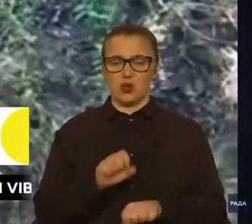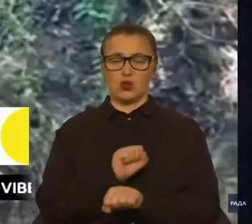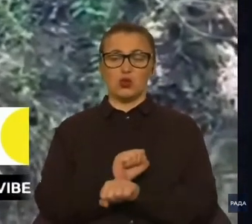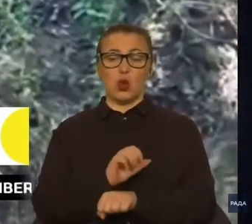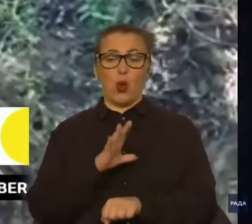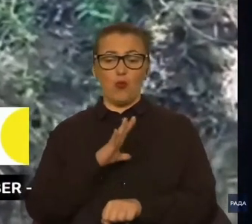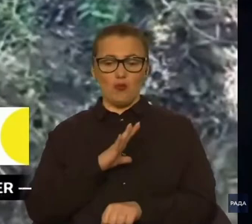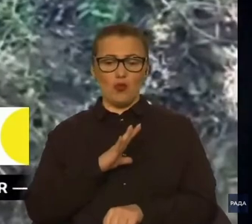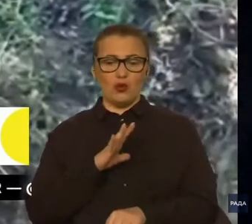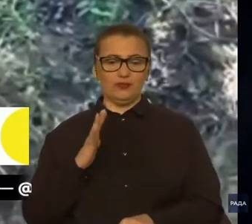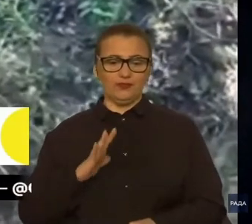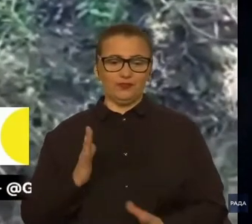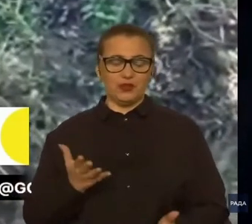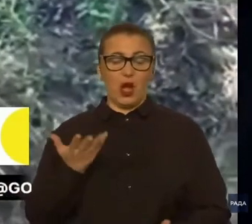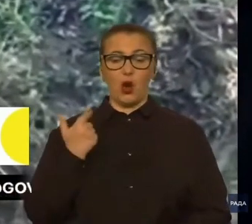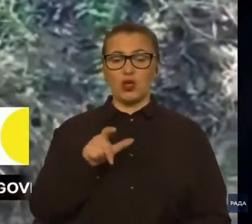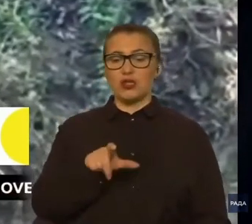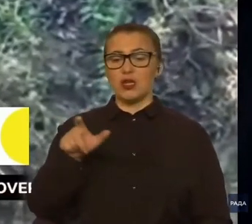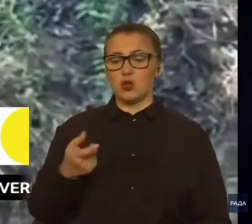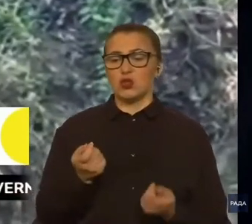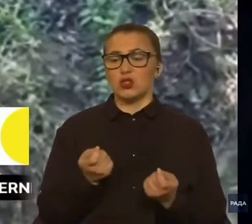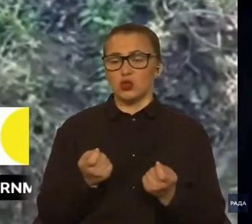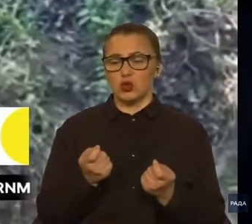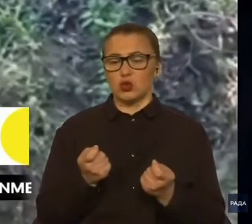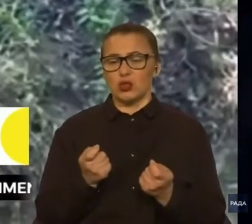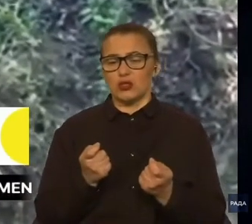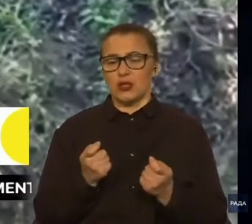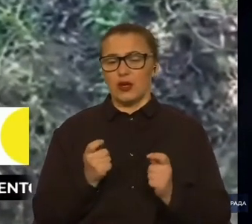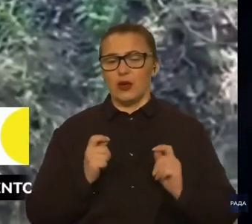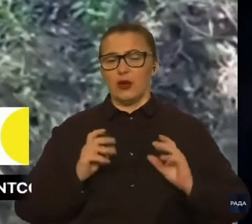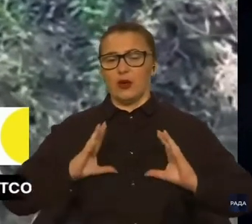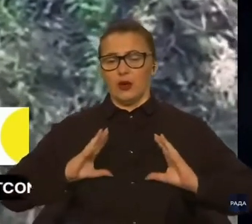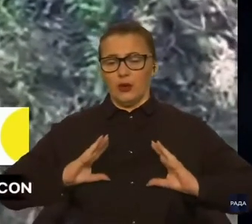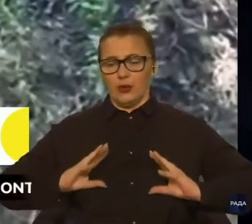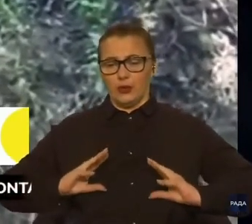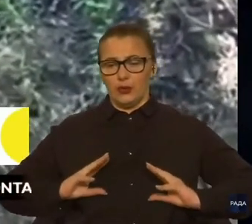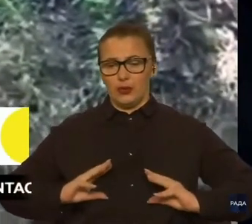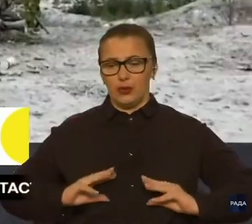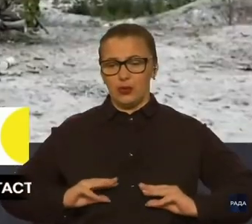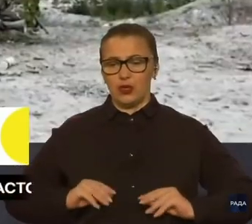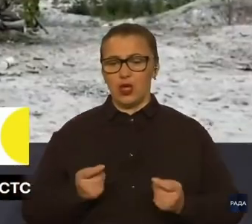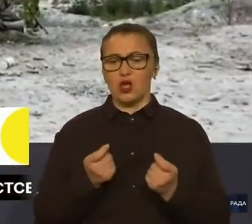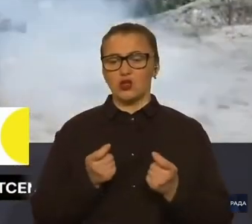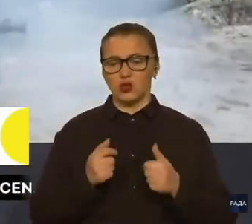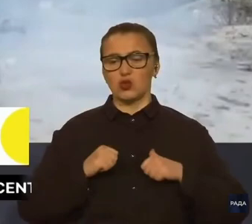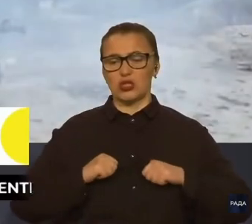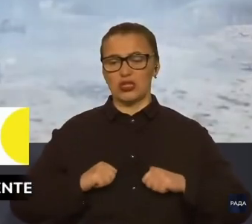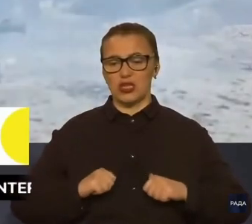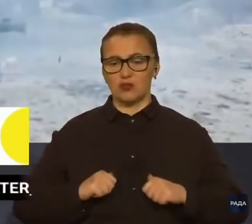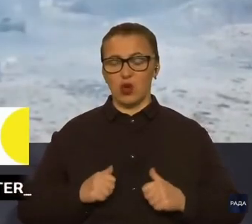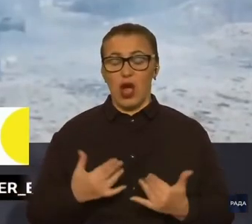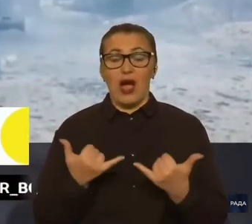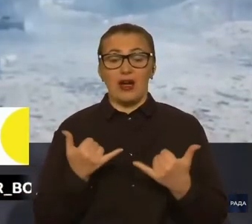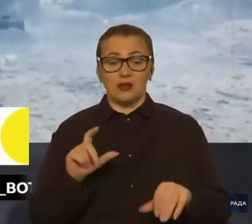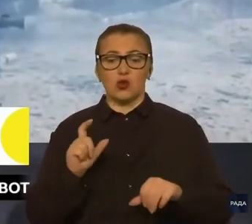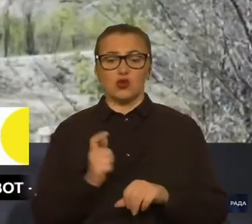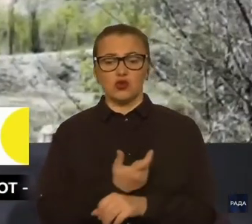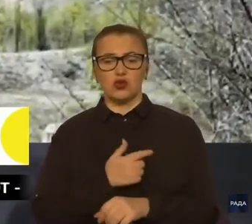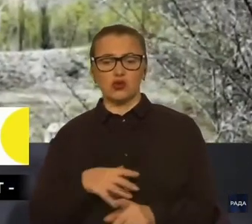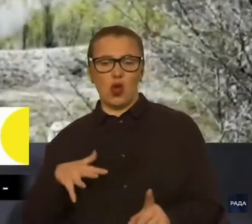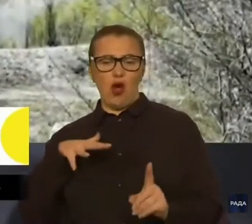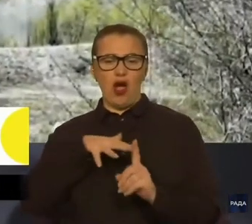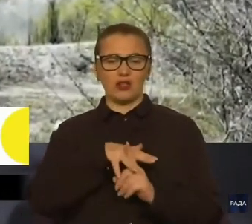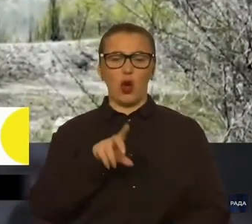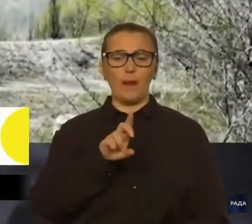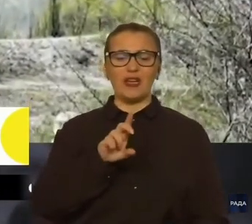змушена, коли люди трошки вщухли їх нервування і трошки заспокоїлися. Але сьогодні знову атаковано